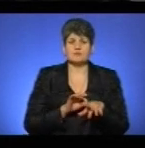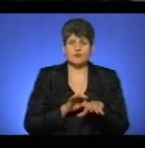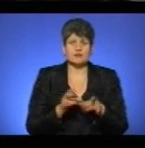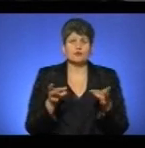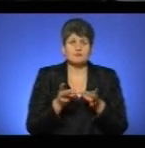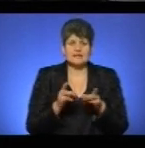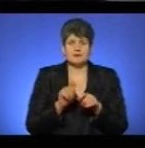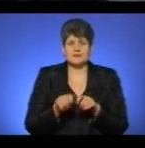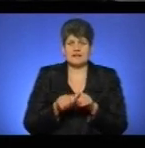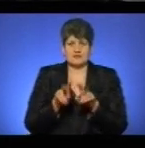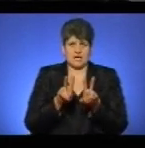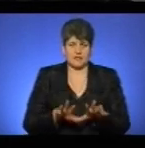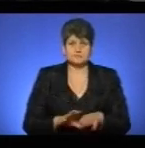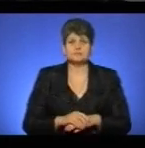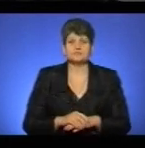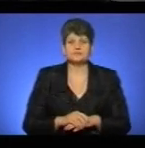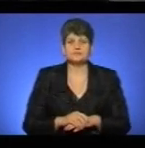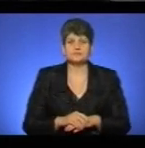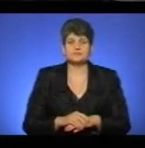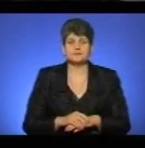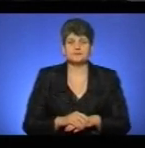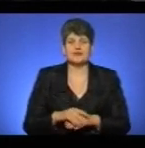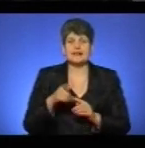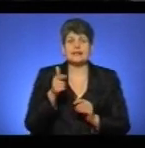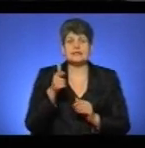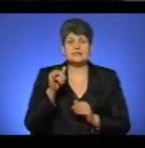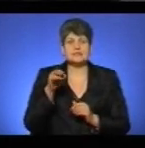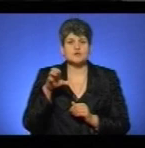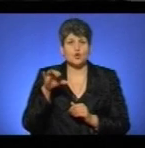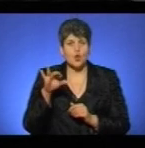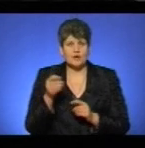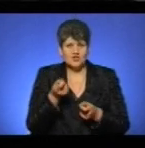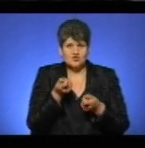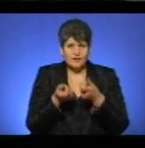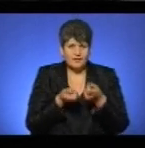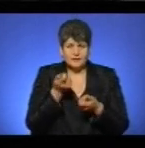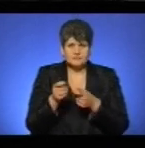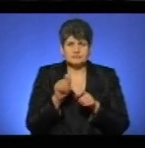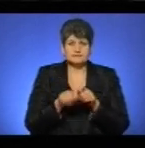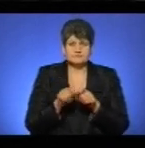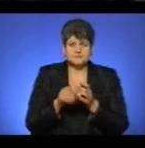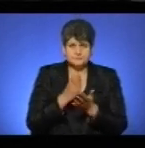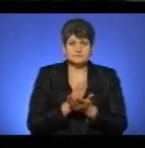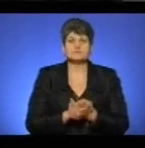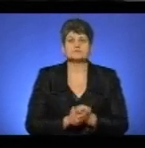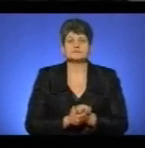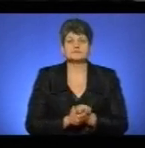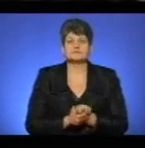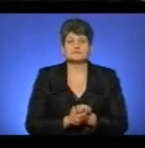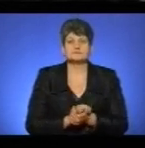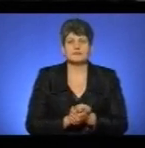дослідження. Зокрема, гістологічне дослідження, тобто